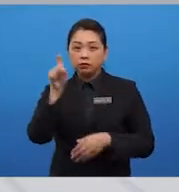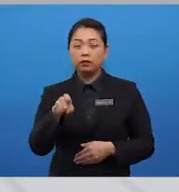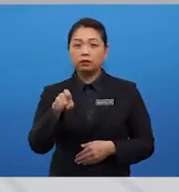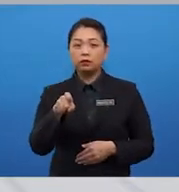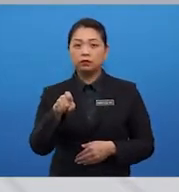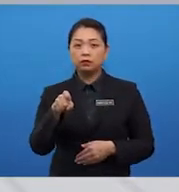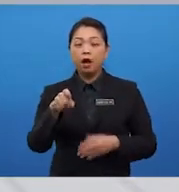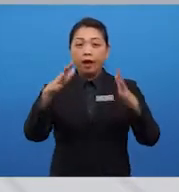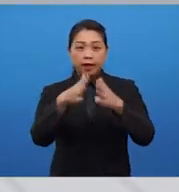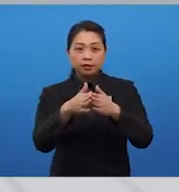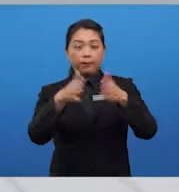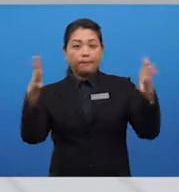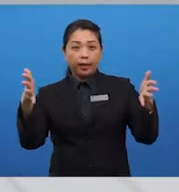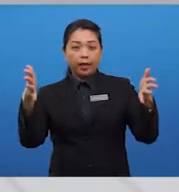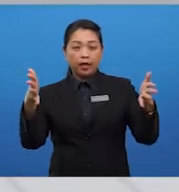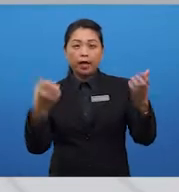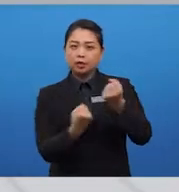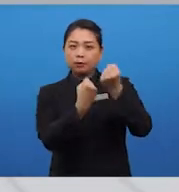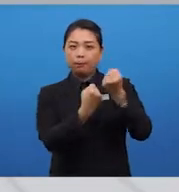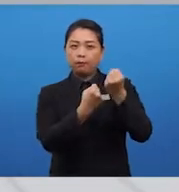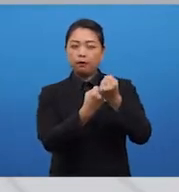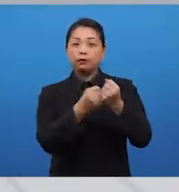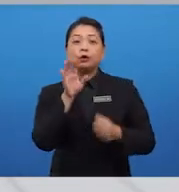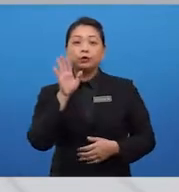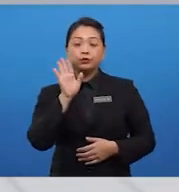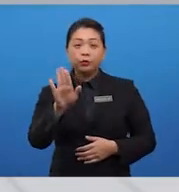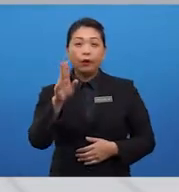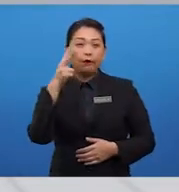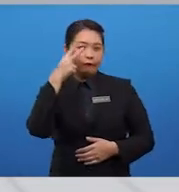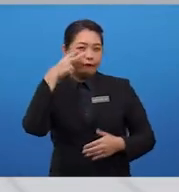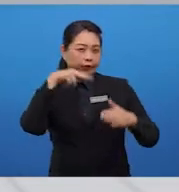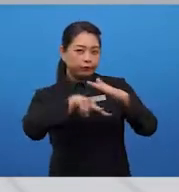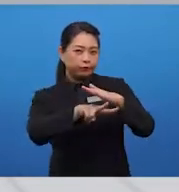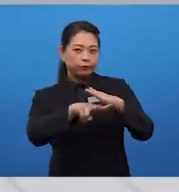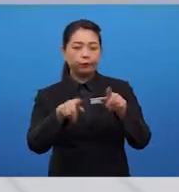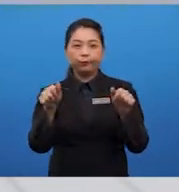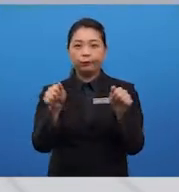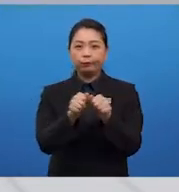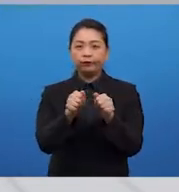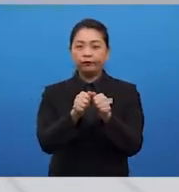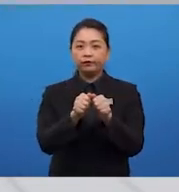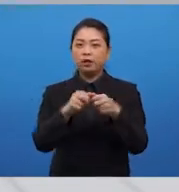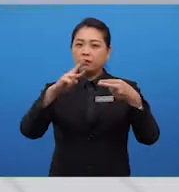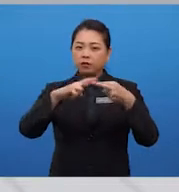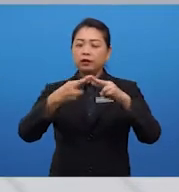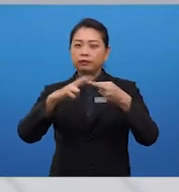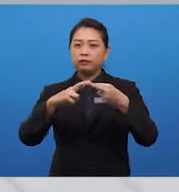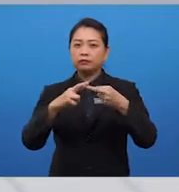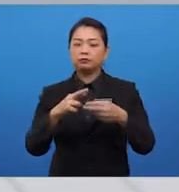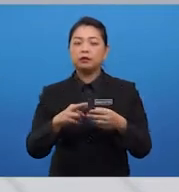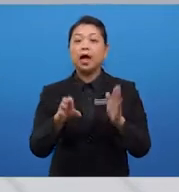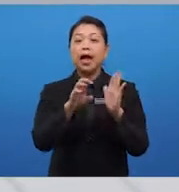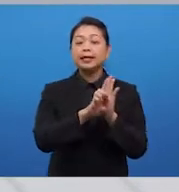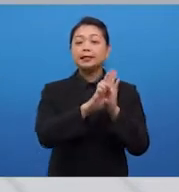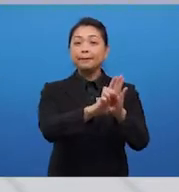and support your views with relevant points, reasons, and examples.